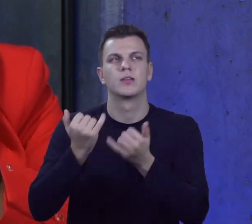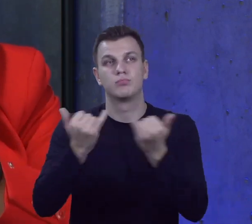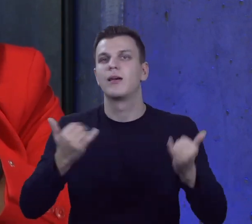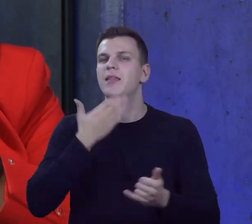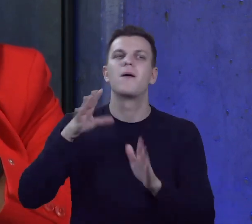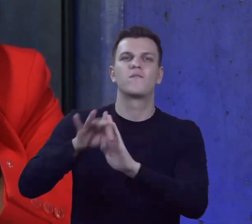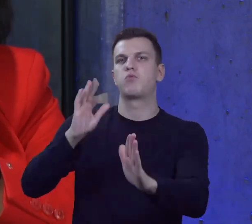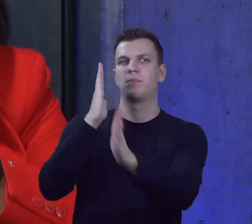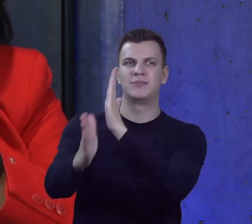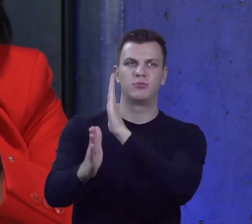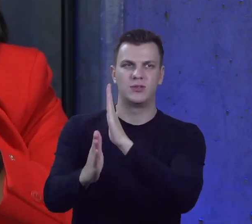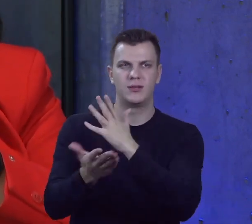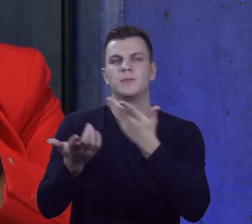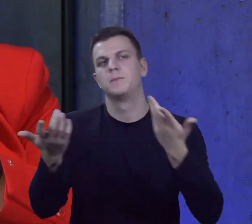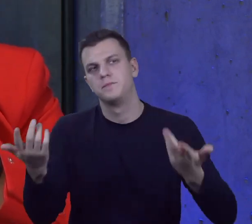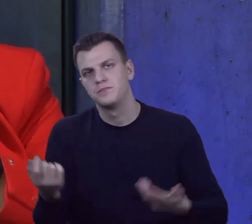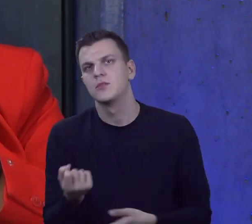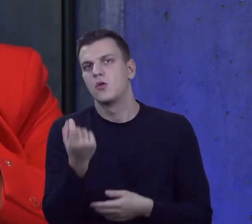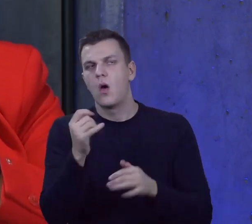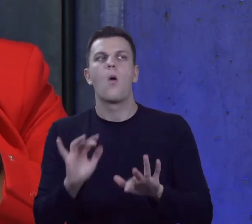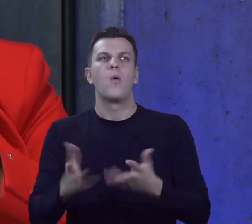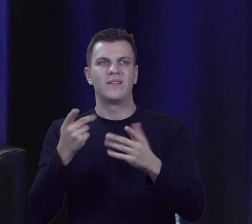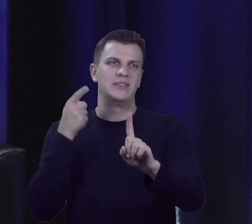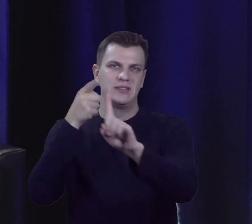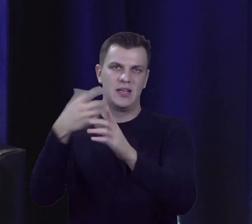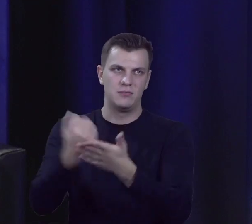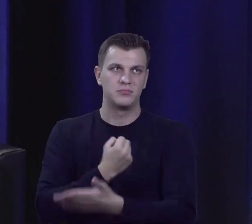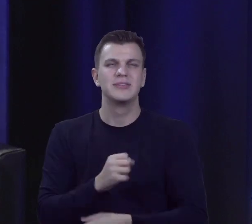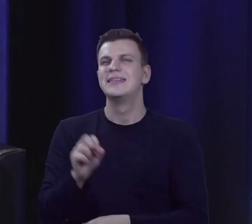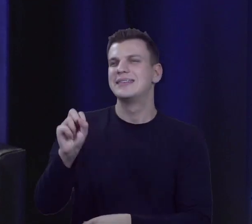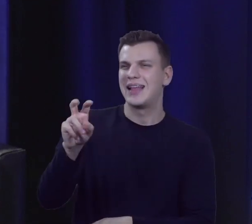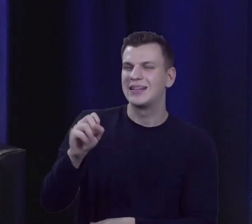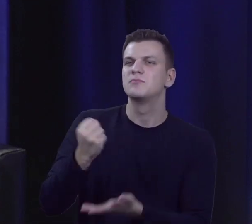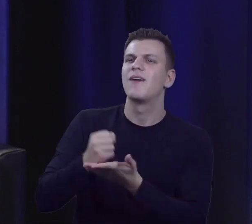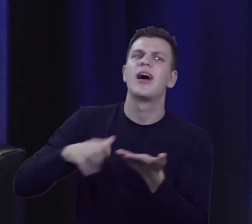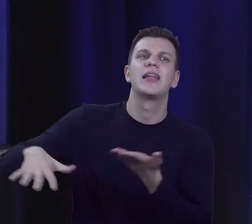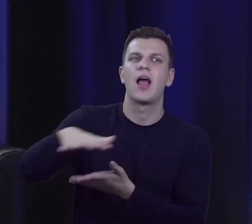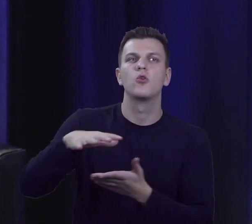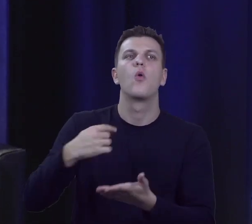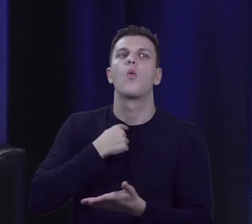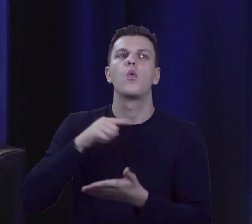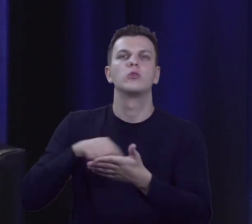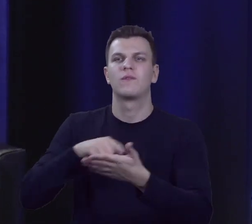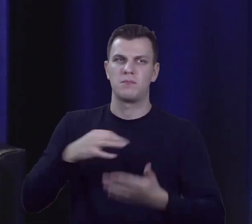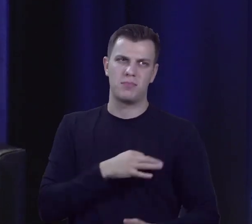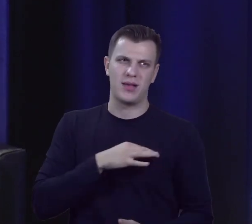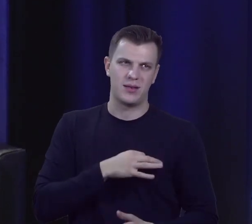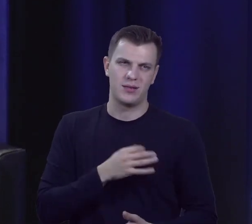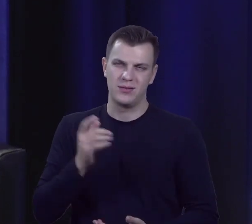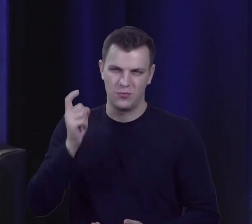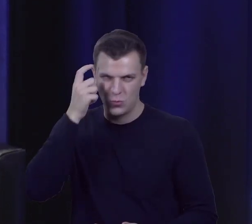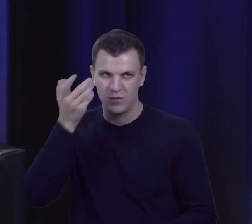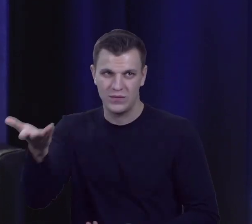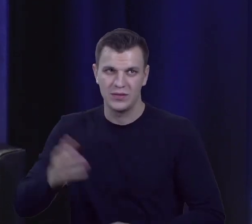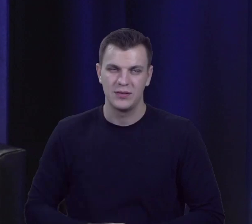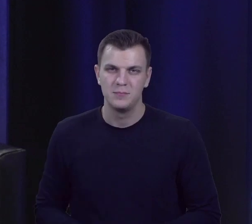bezpośredni i tu łatwiej osiągnąć ten cel. No tak, tylko na poziomie regionów mamy głosowanie głównie partyjne. No właśnie o tym mówię,